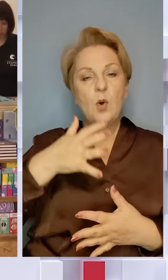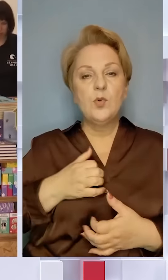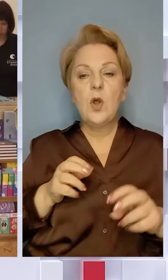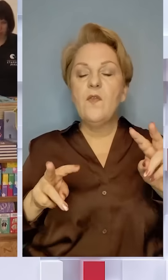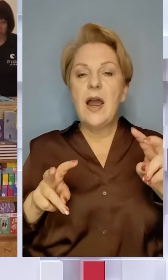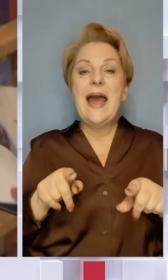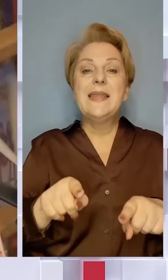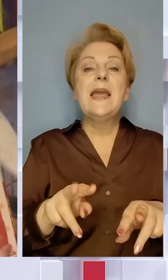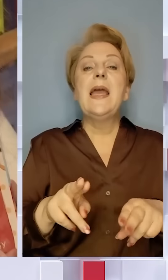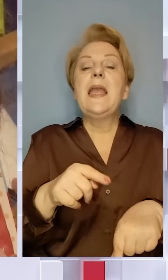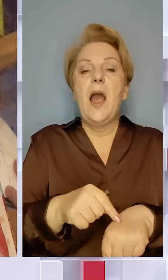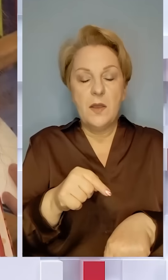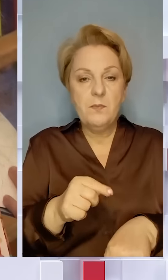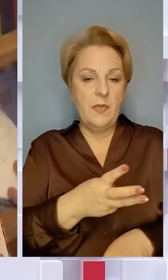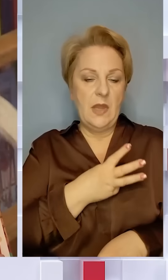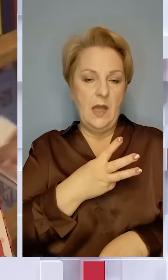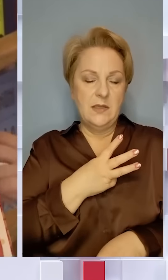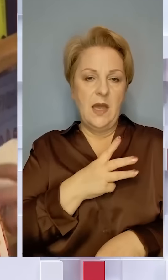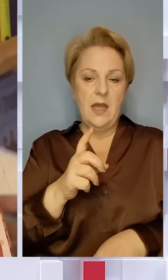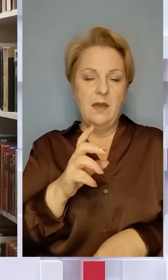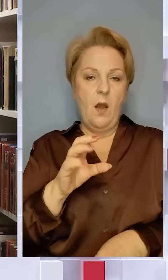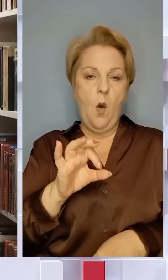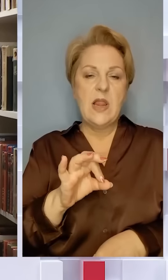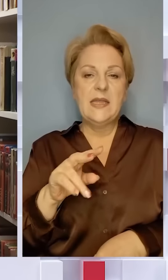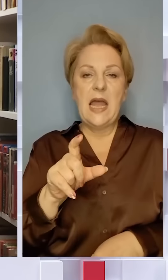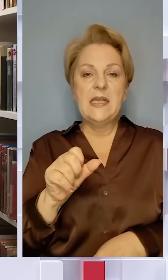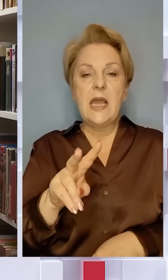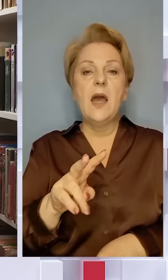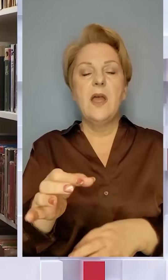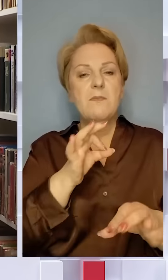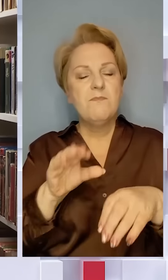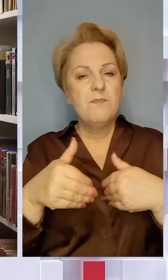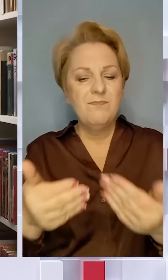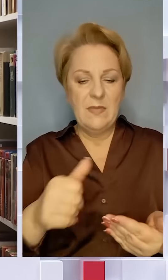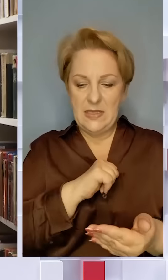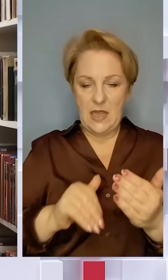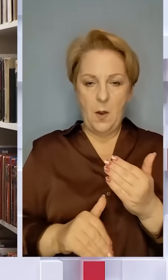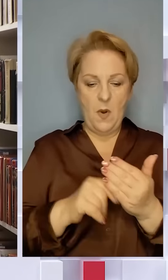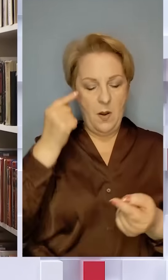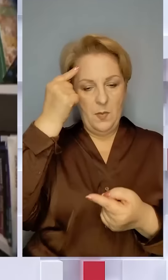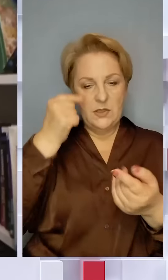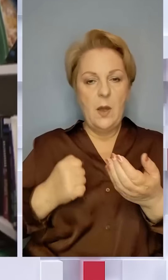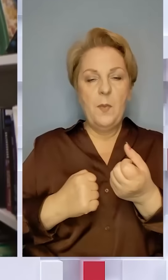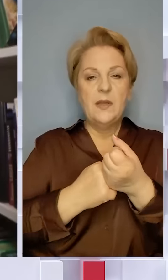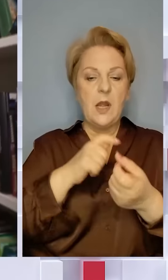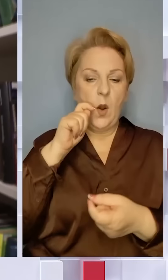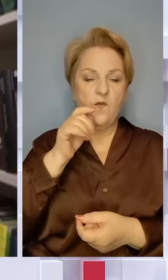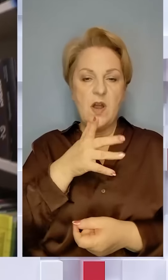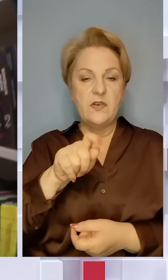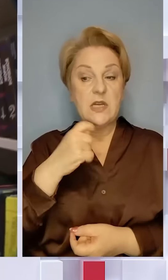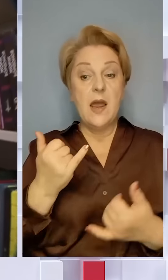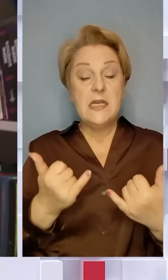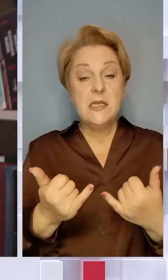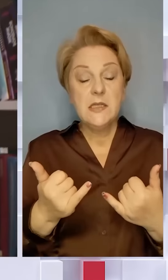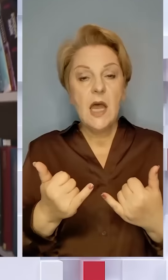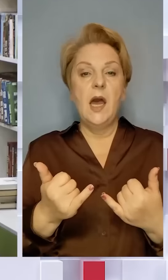з ініціативи Олени Зеленської. У його межах надають поради і самодопомоги та психологічну підтримку українцям під час війни. Адже